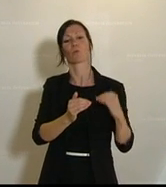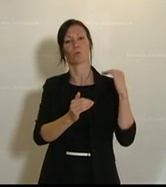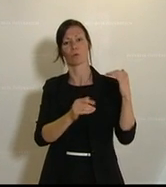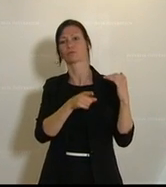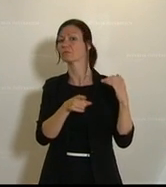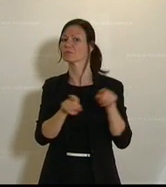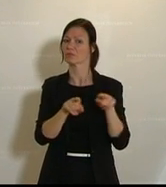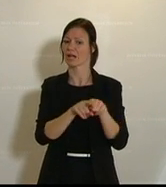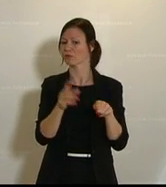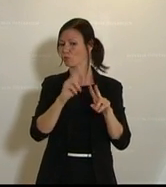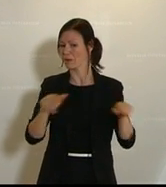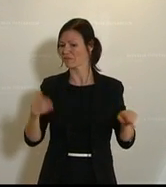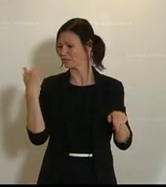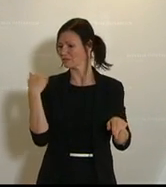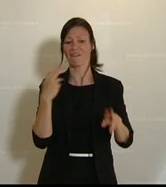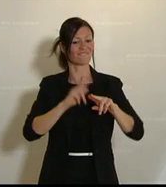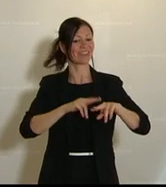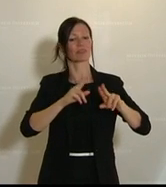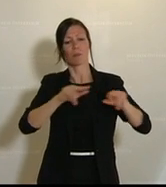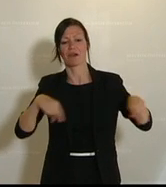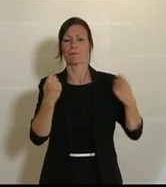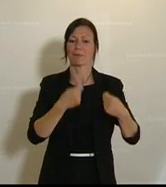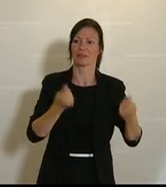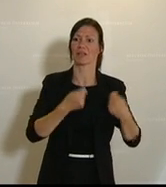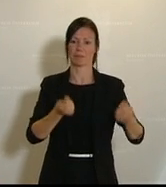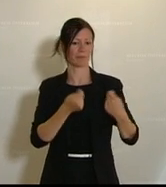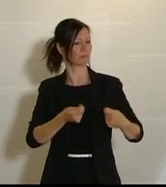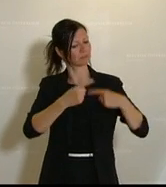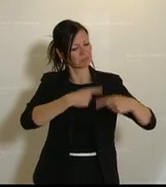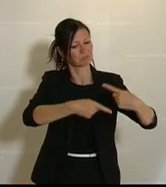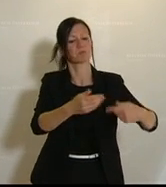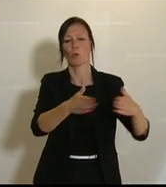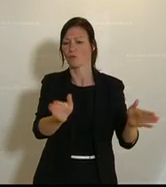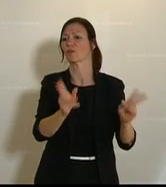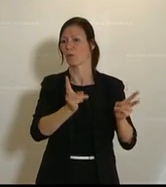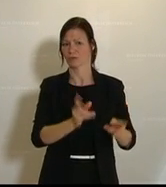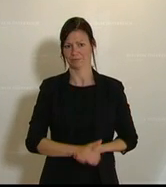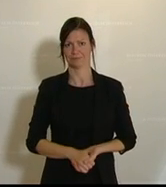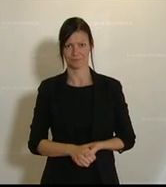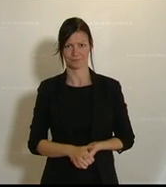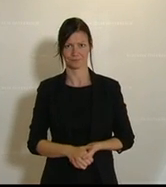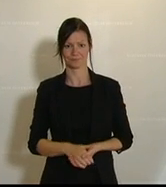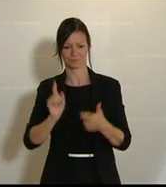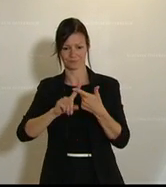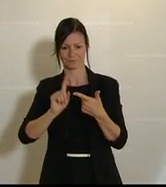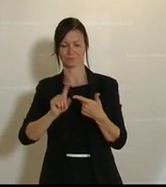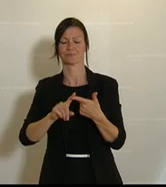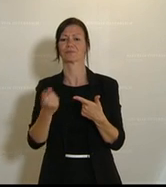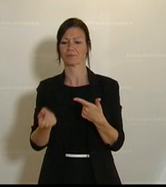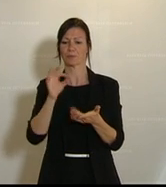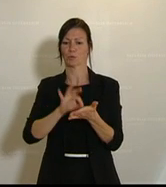diese erhalten hätten, wenn ihr Betrieb aufgrund des Epidemiegesetzes geschlossen worden wären. Punkt 2.